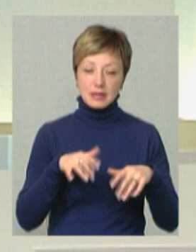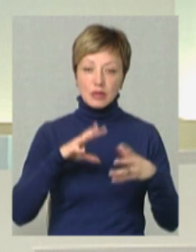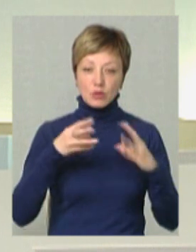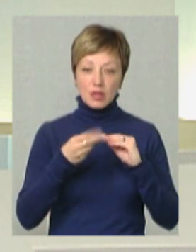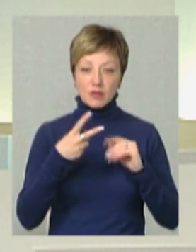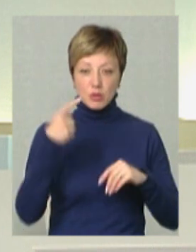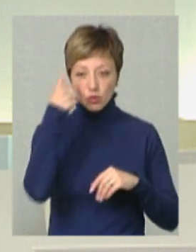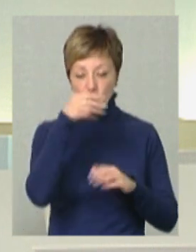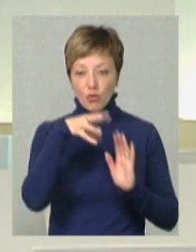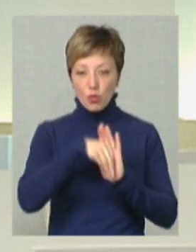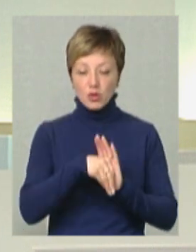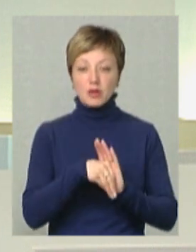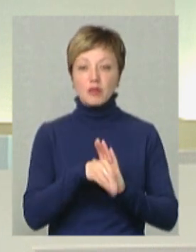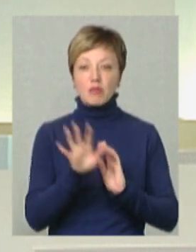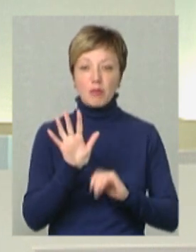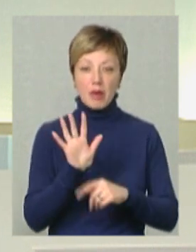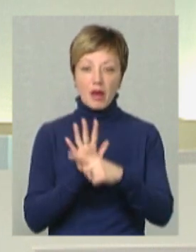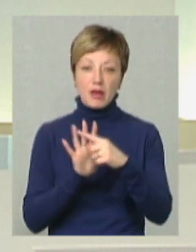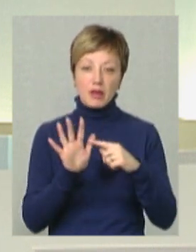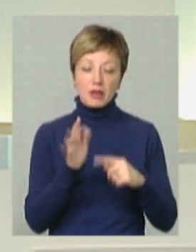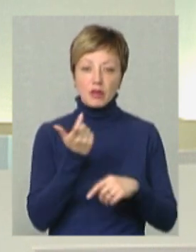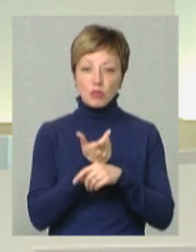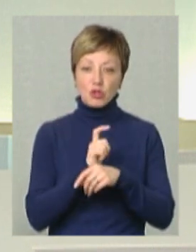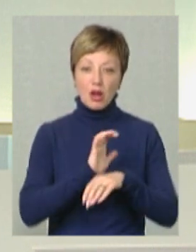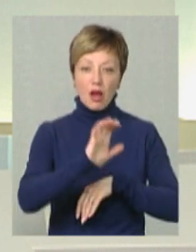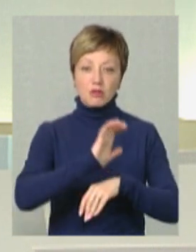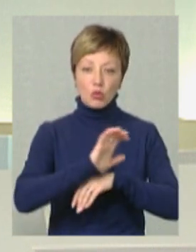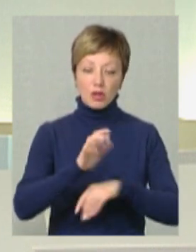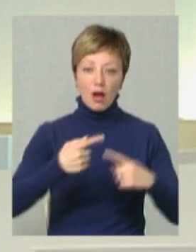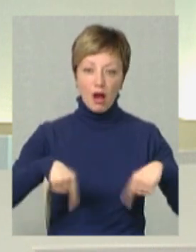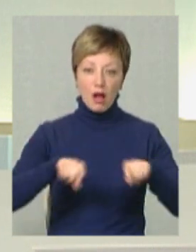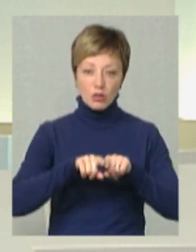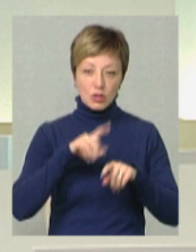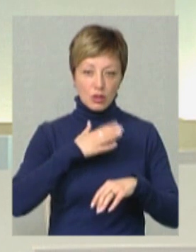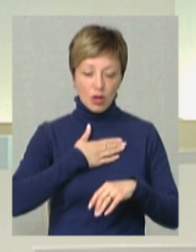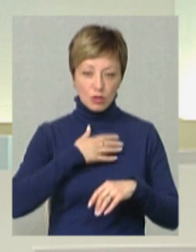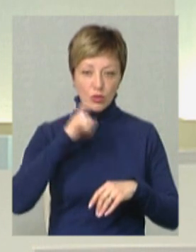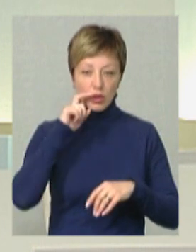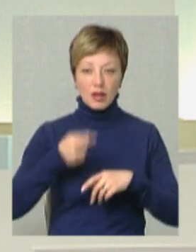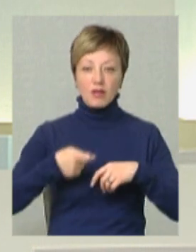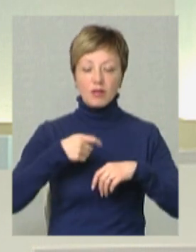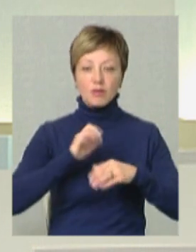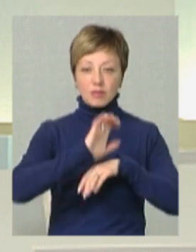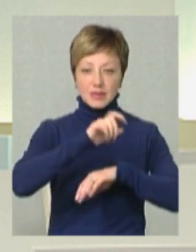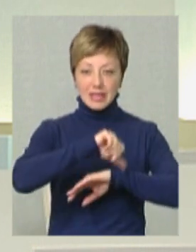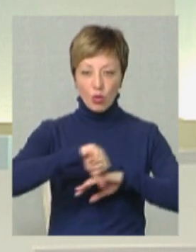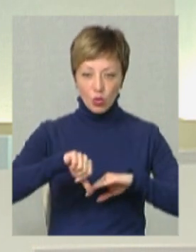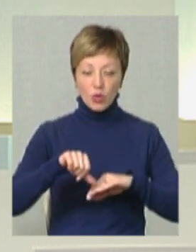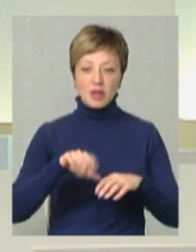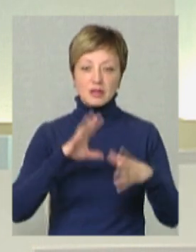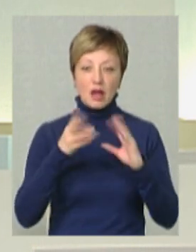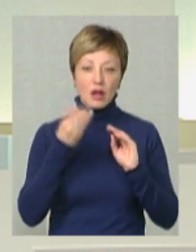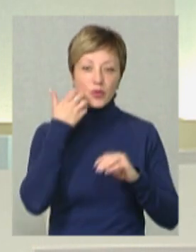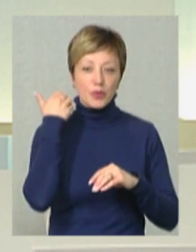входило в п'ятірку найбільших експортних галузей нашої країни. І виручка загальна